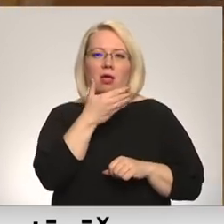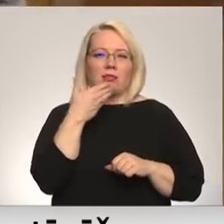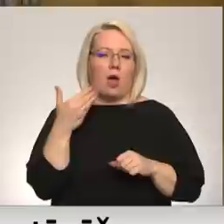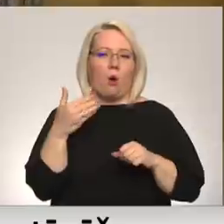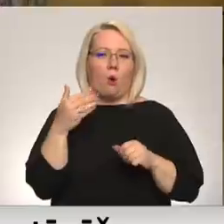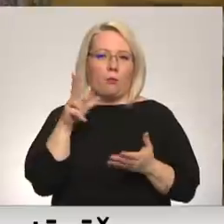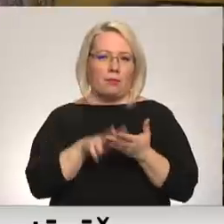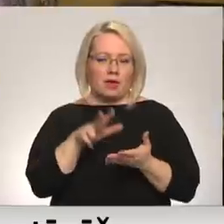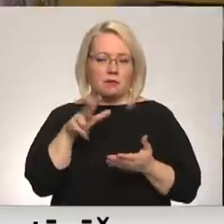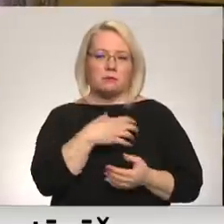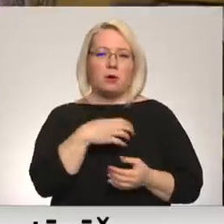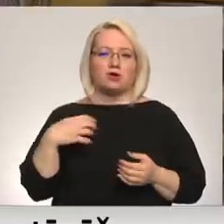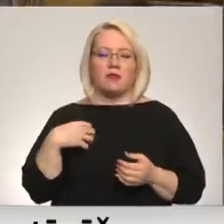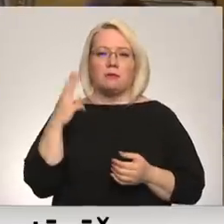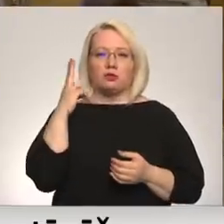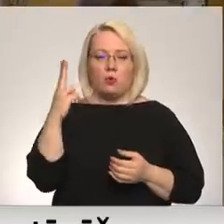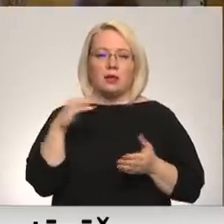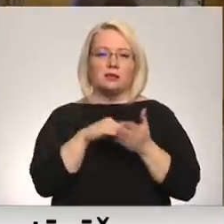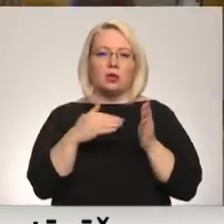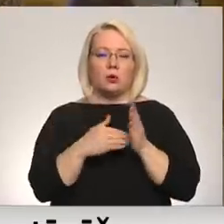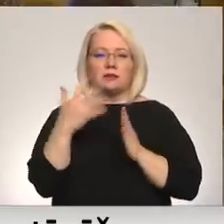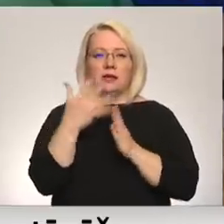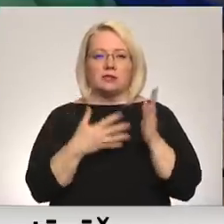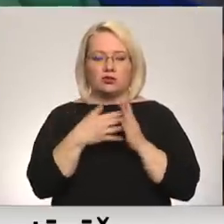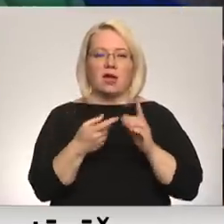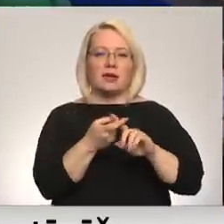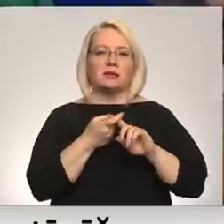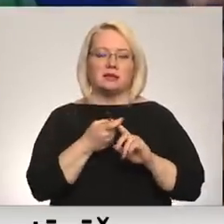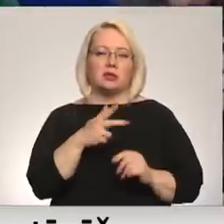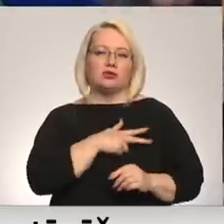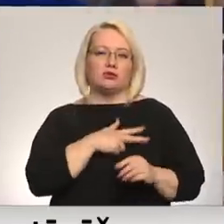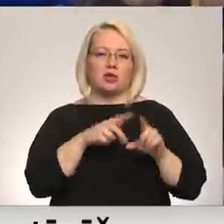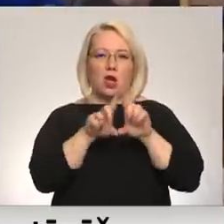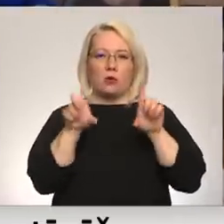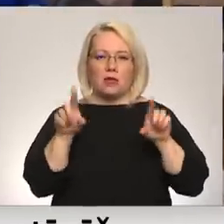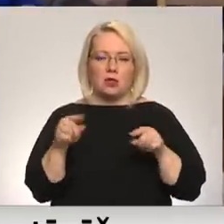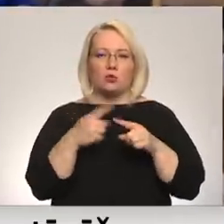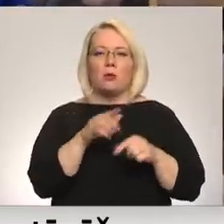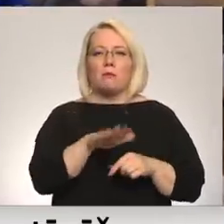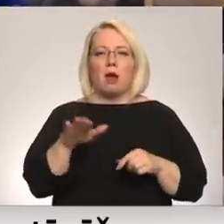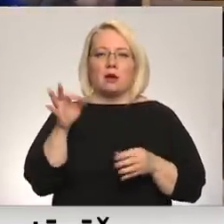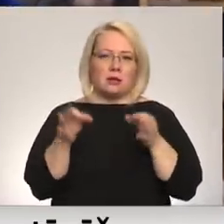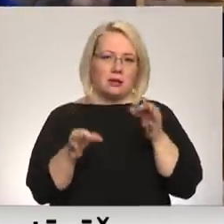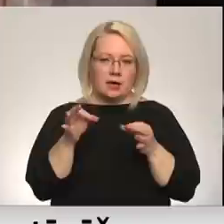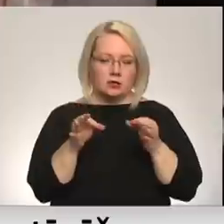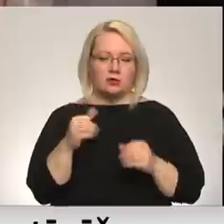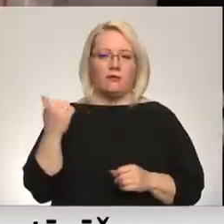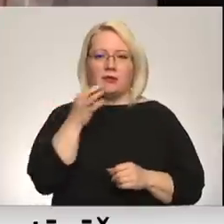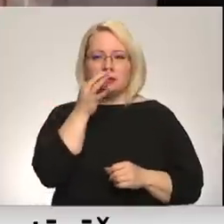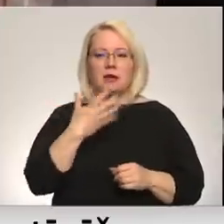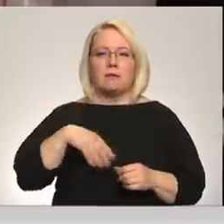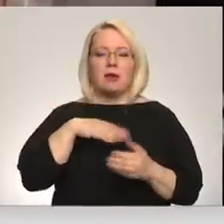Pašvaldībā solika situācijas risināšanā aktīvāk iesaistīs sociālo dienestu un bāriņu tiesu. Mēs esam gatavi uz